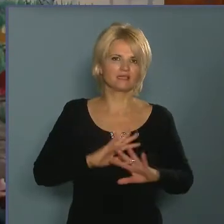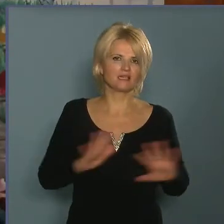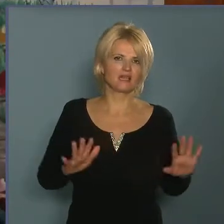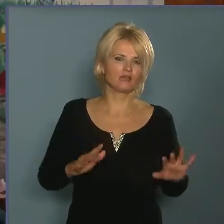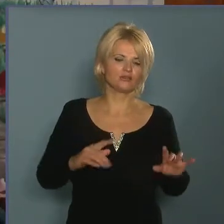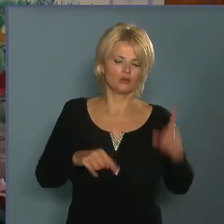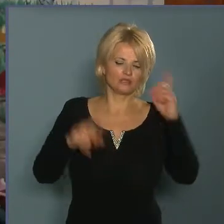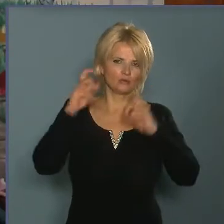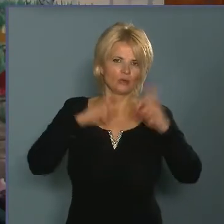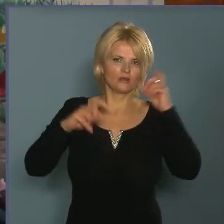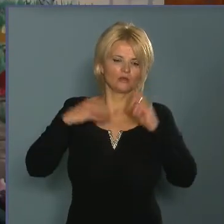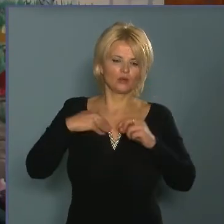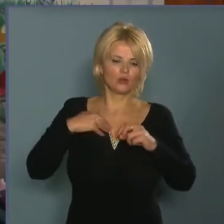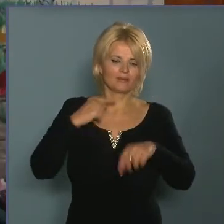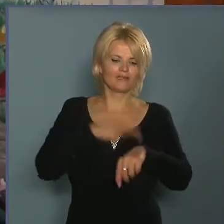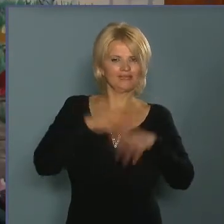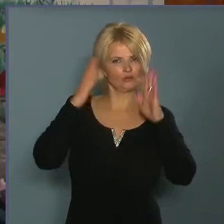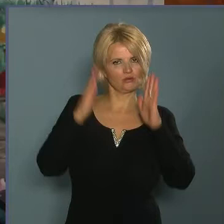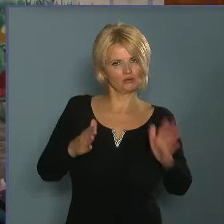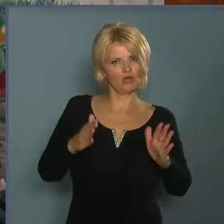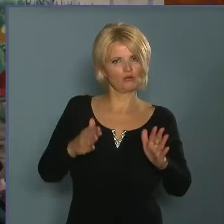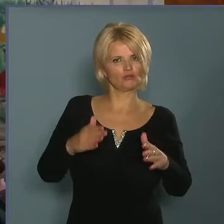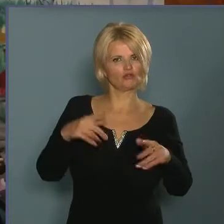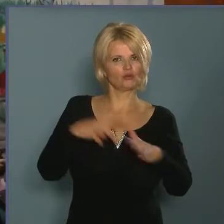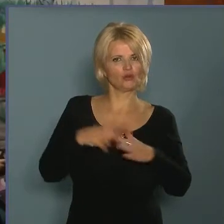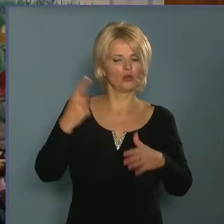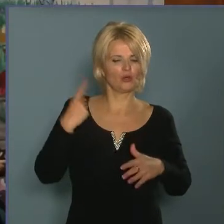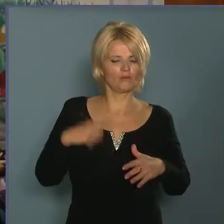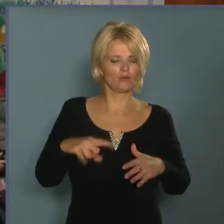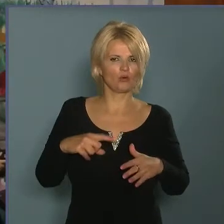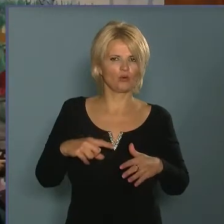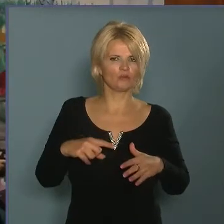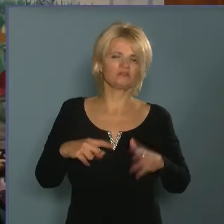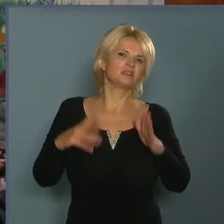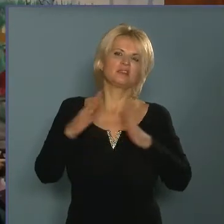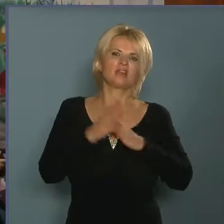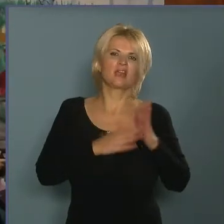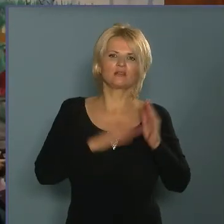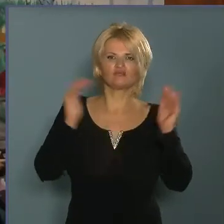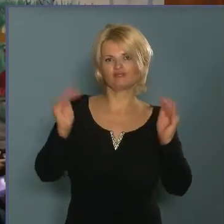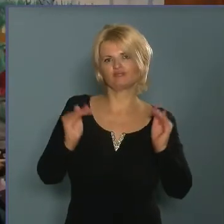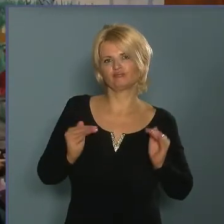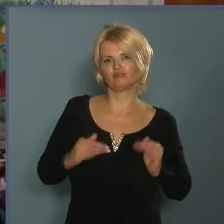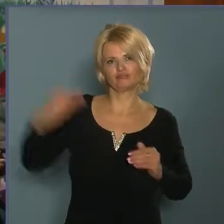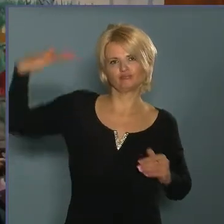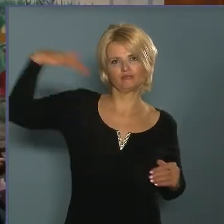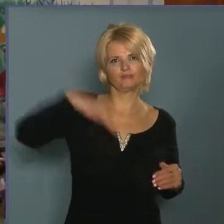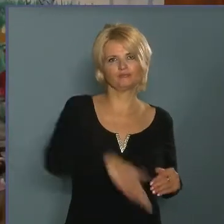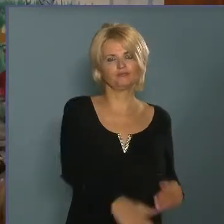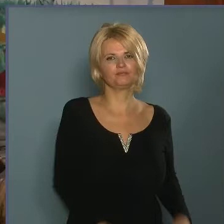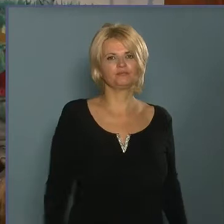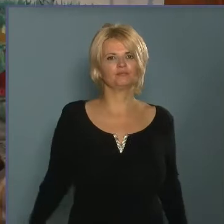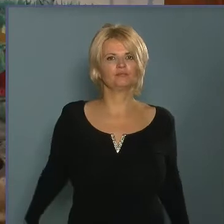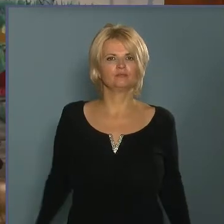azt gondolom, hogy ez egy időszakos dolog volt, aminek valahogy azt érzem, hogy kezd lefelé menni egy kicsit a csillaga.